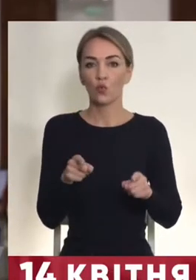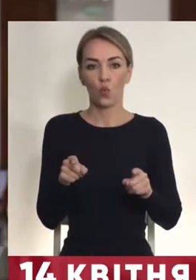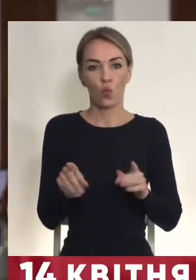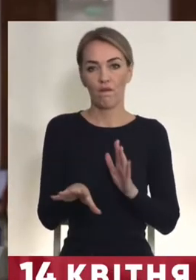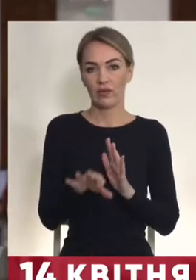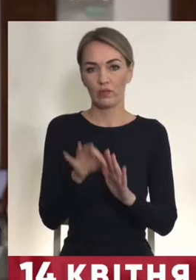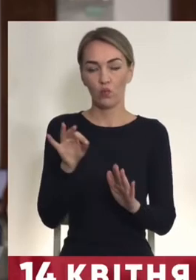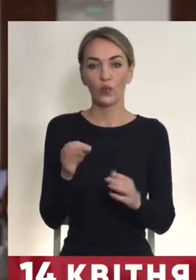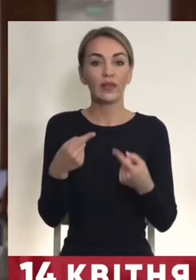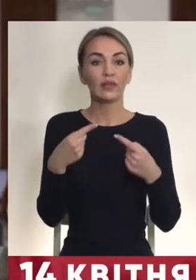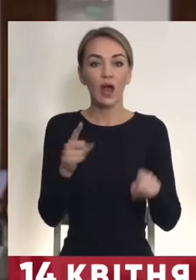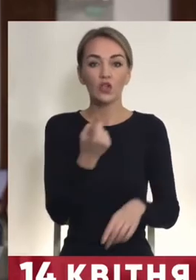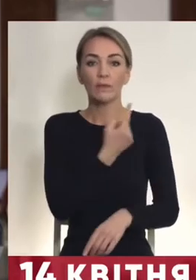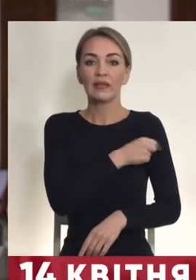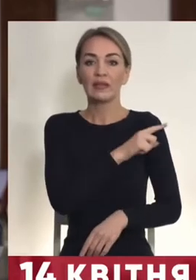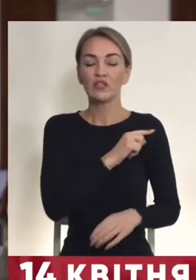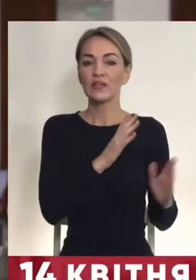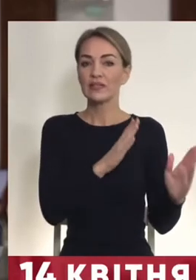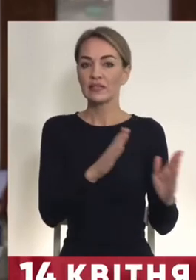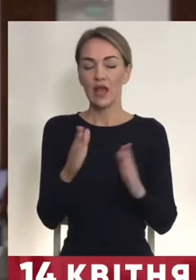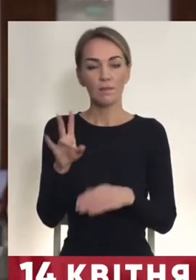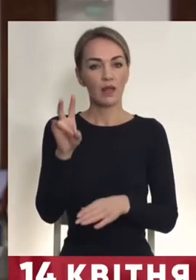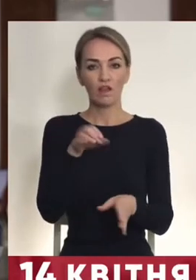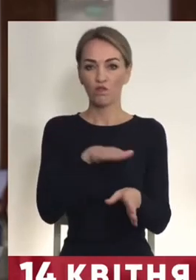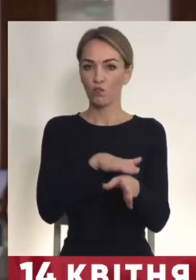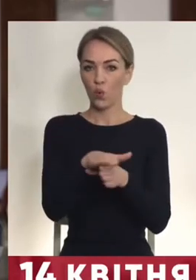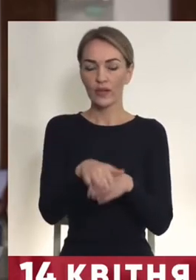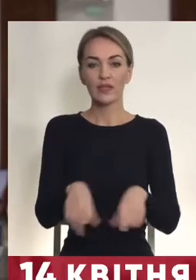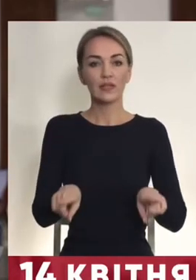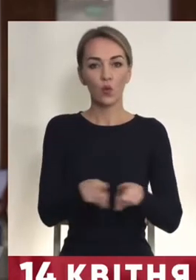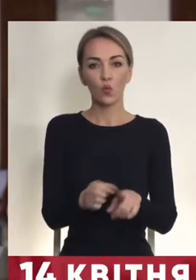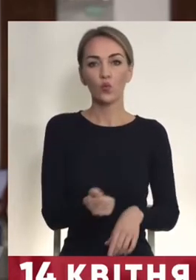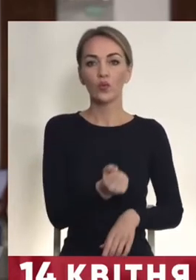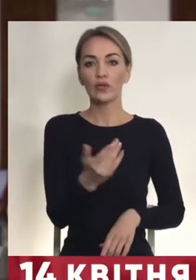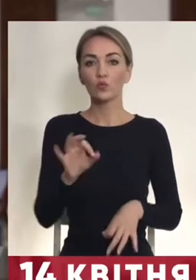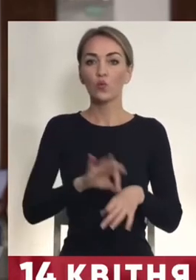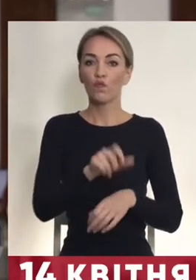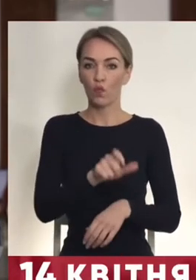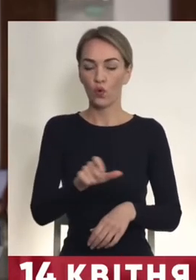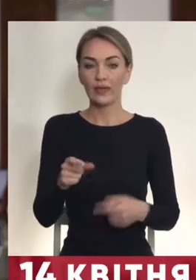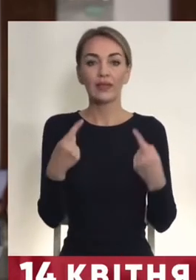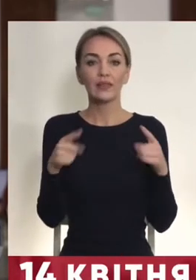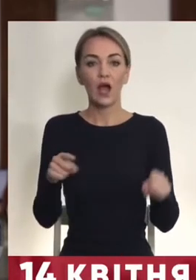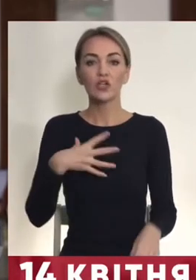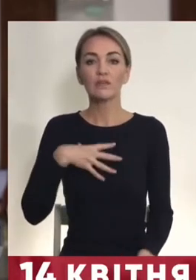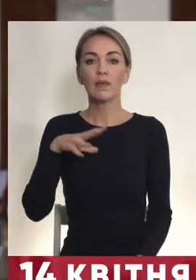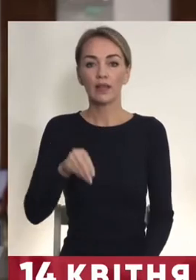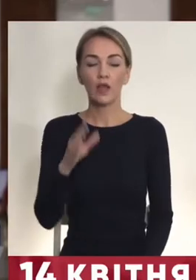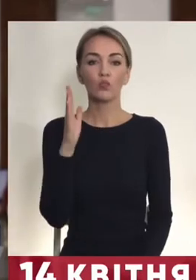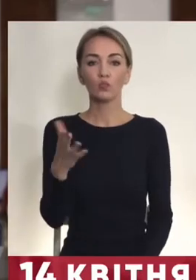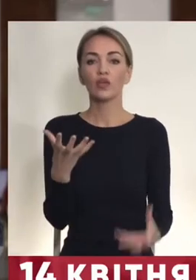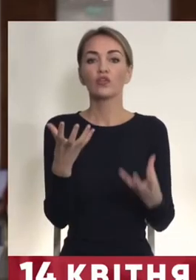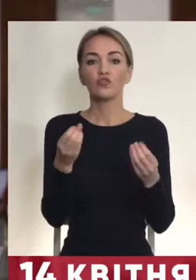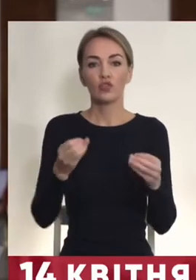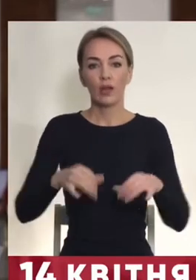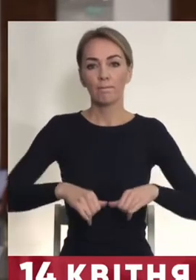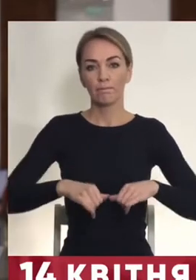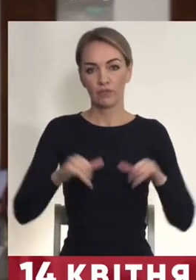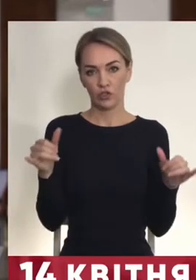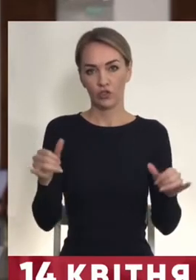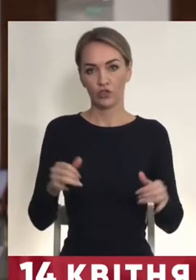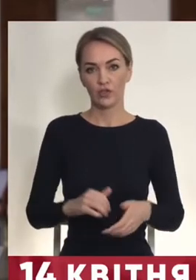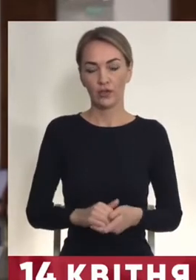вибору, інакше медична система не впорядься з такою кількістю хворих, інакше смертей буде ще більше.